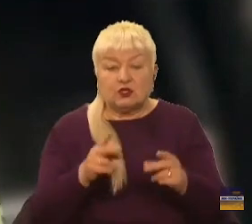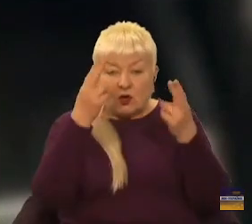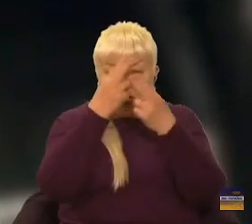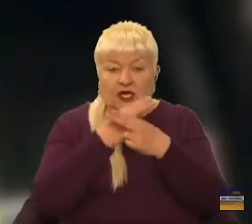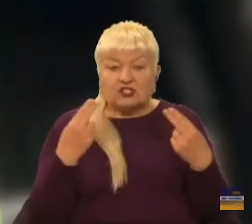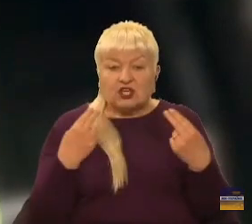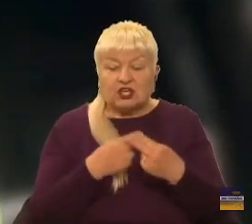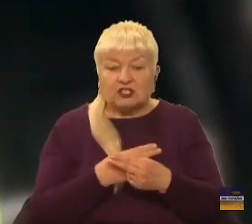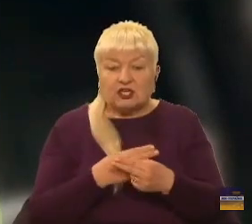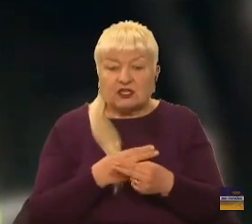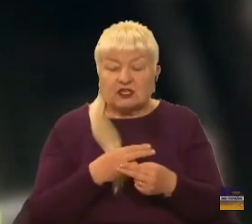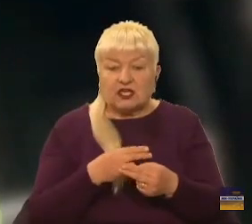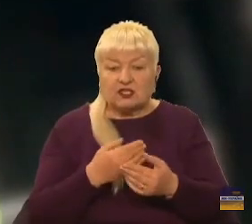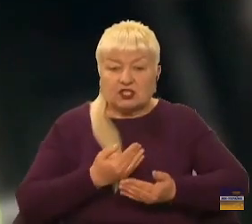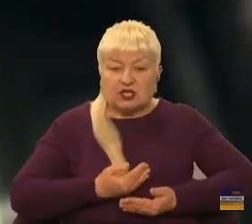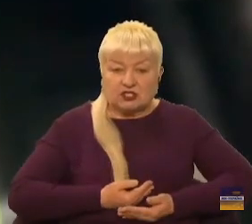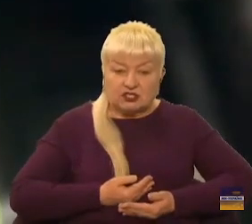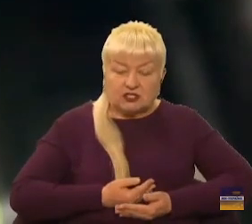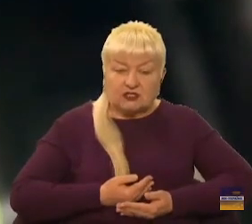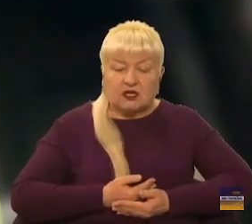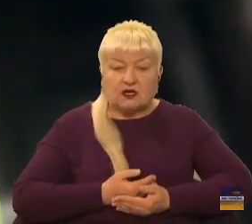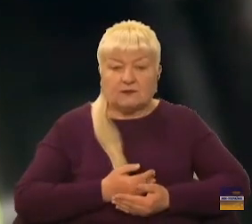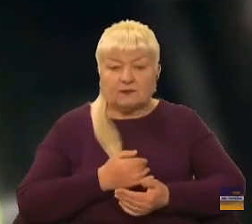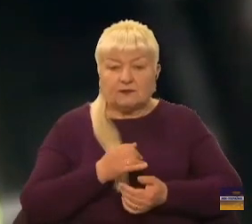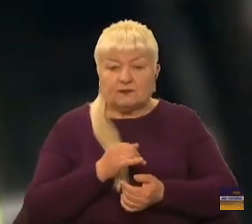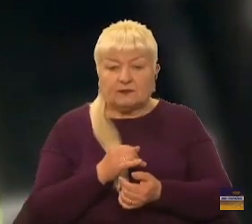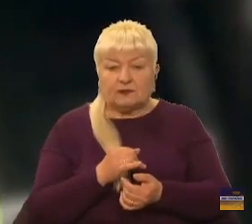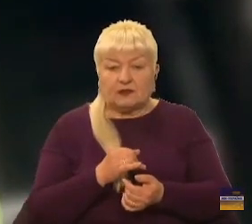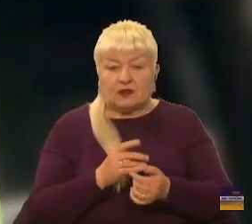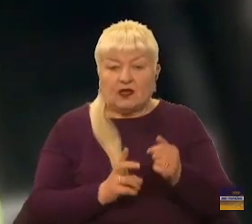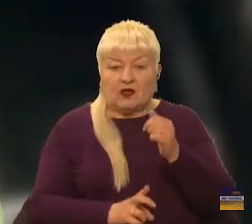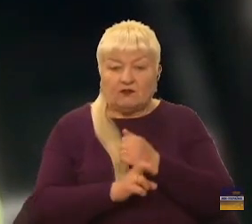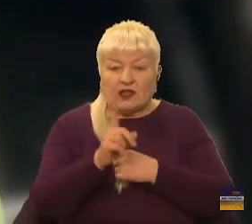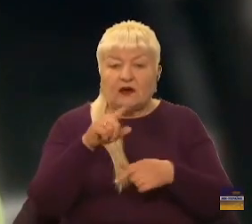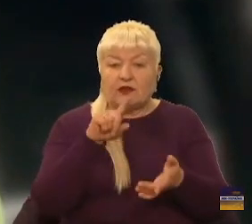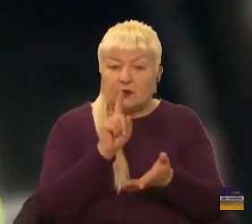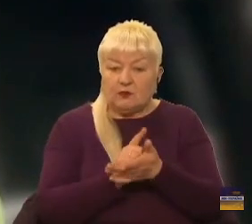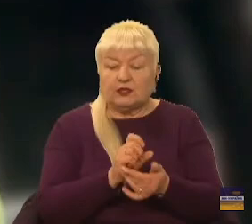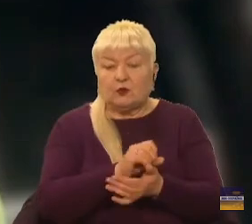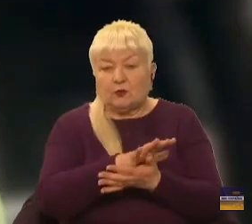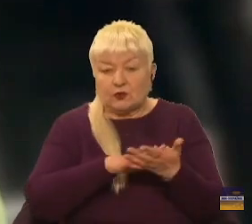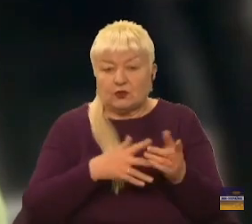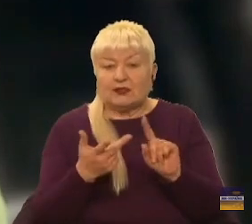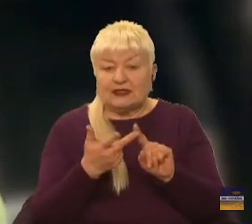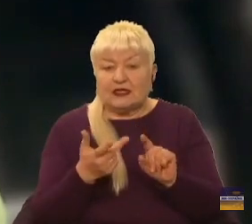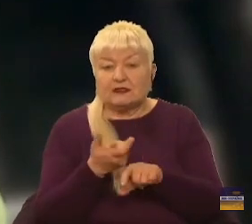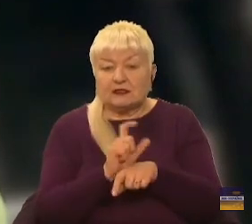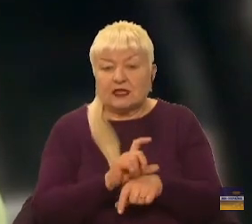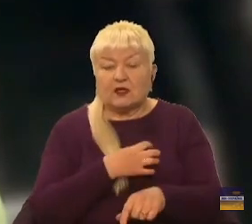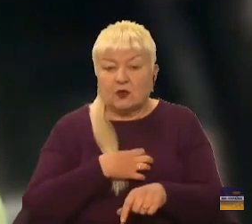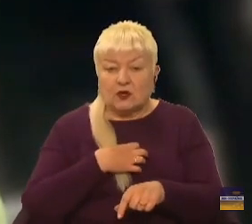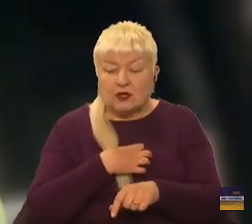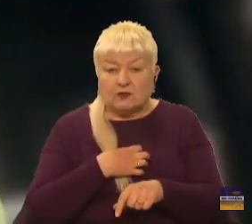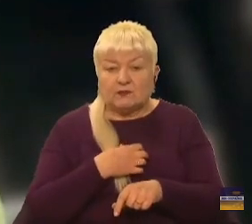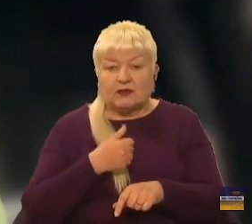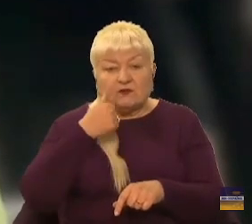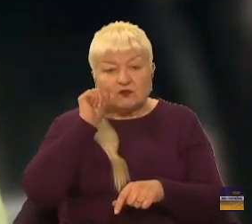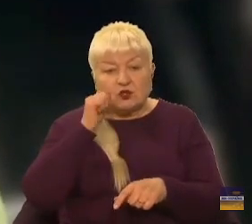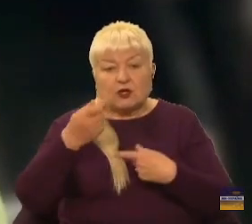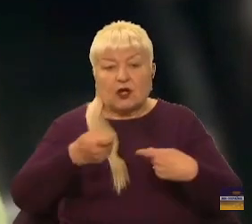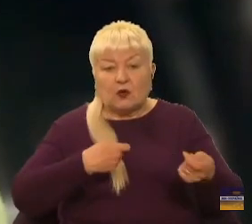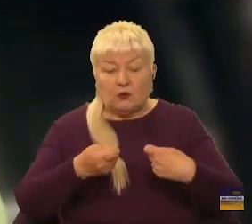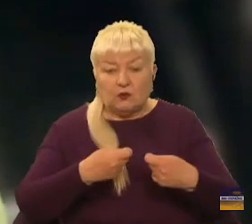життя і релігійне життя в Лаврі має продовжуватися. Третє, і найголовніше. Вчора уряд